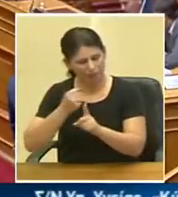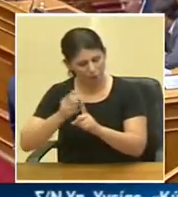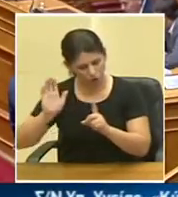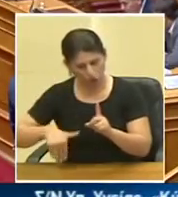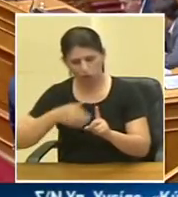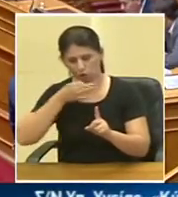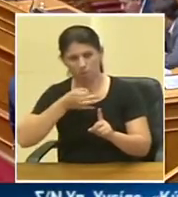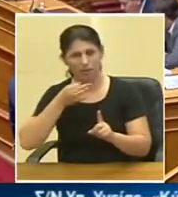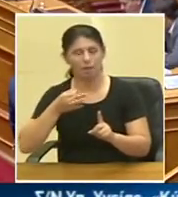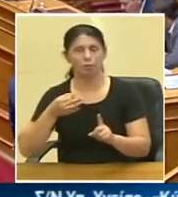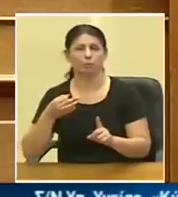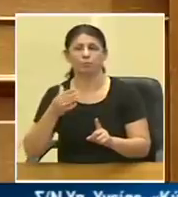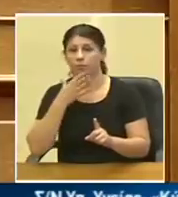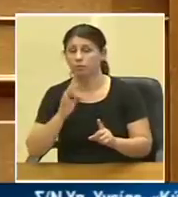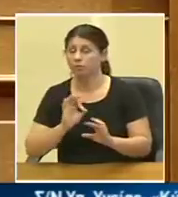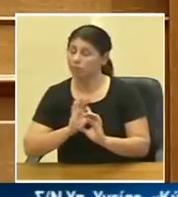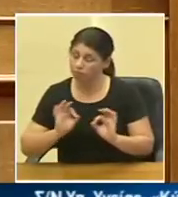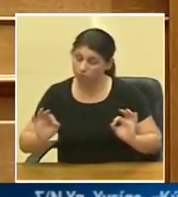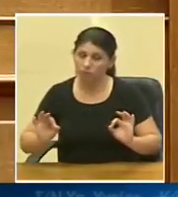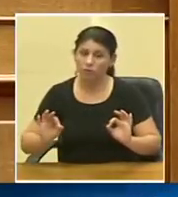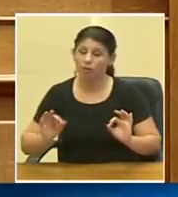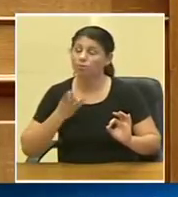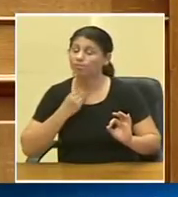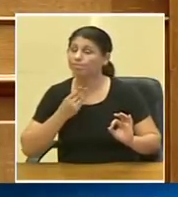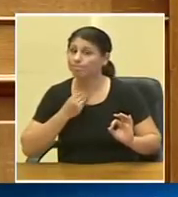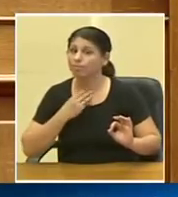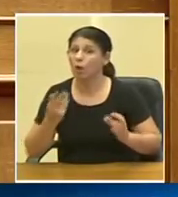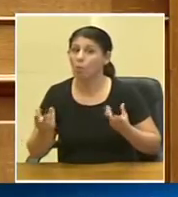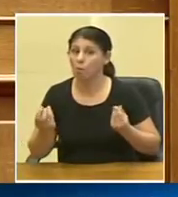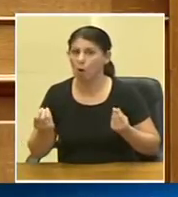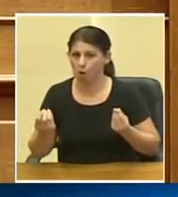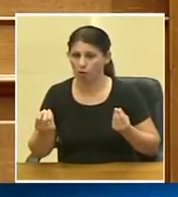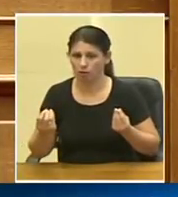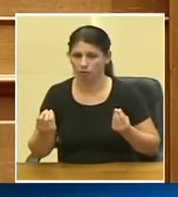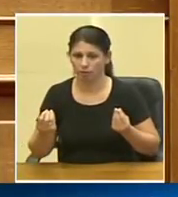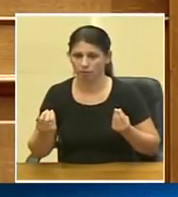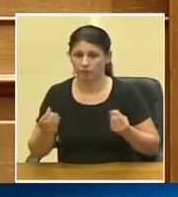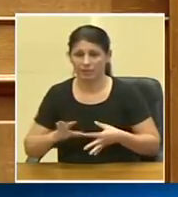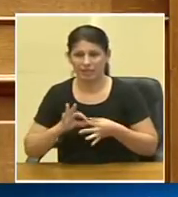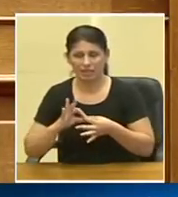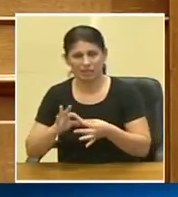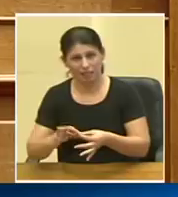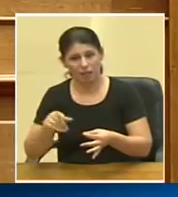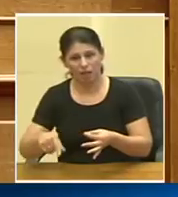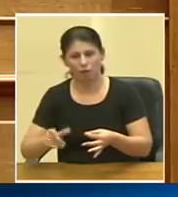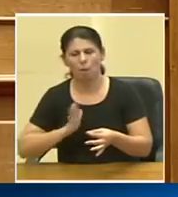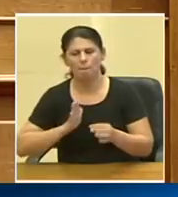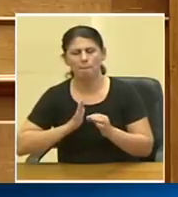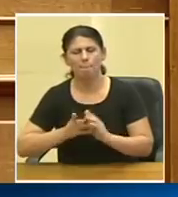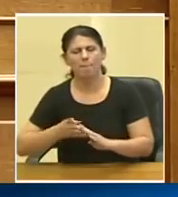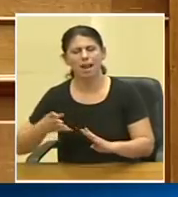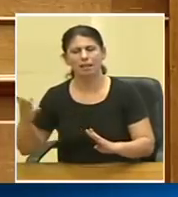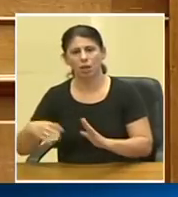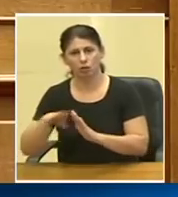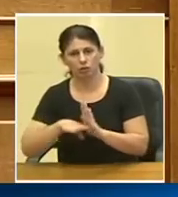μου διότι είναι προφανής ο πόθος πάρα πολλών να συνεχίσουν αυτό το πελατειακό σύστημα